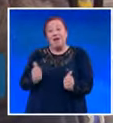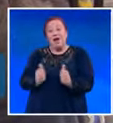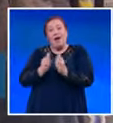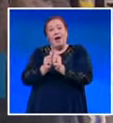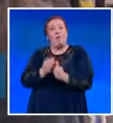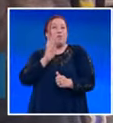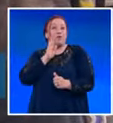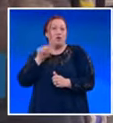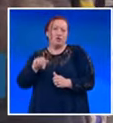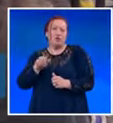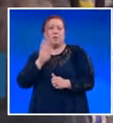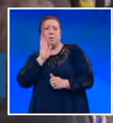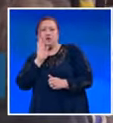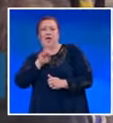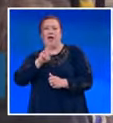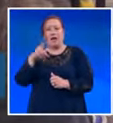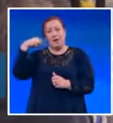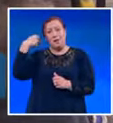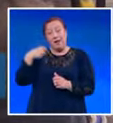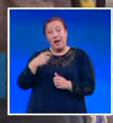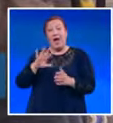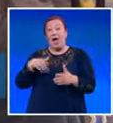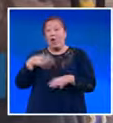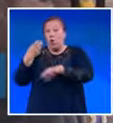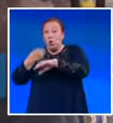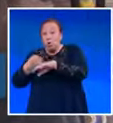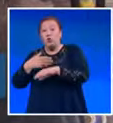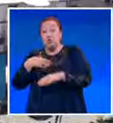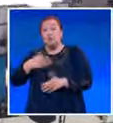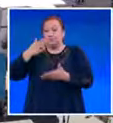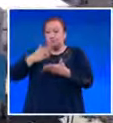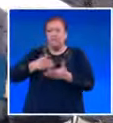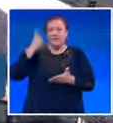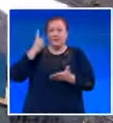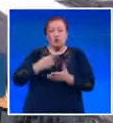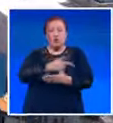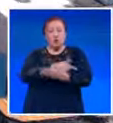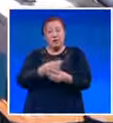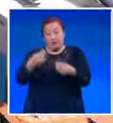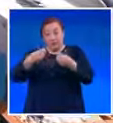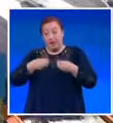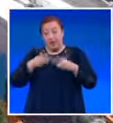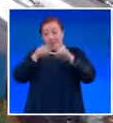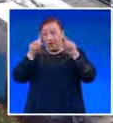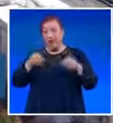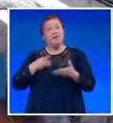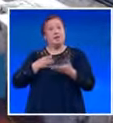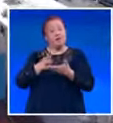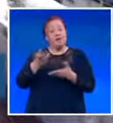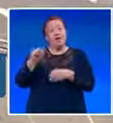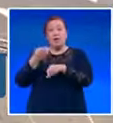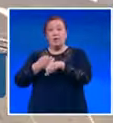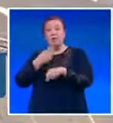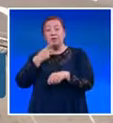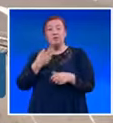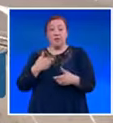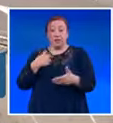някой конкретен доктор желая да има тест, да ни пусне някакво направление. От болницата обясниха, че поемат задължителният тест